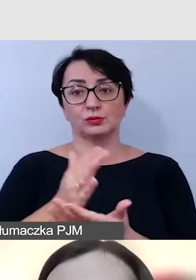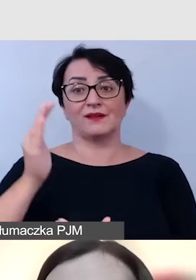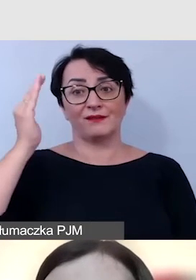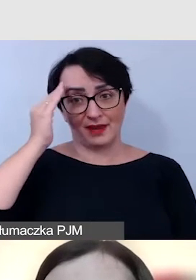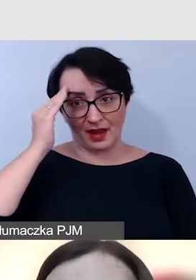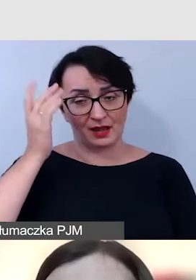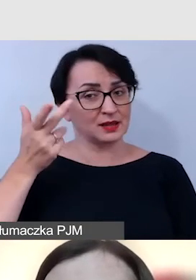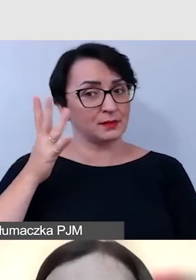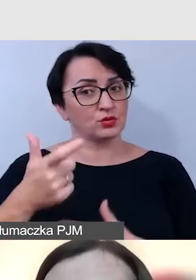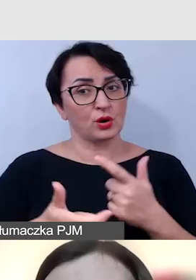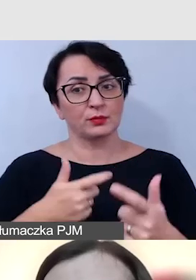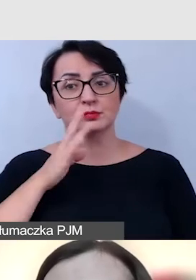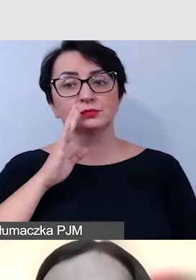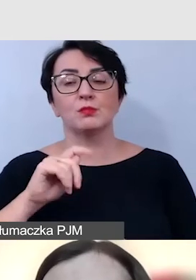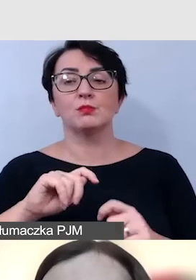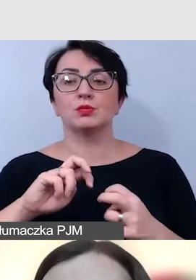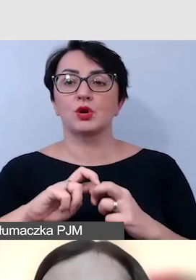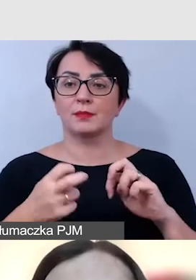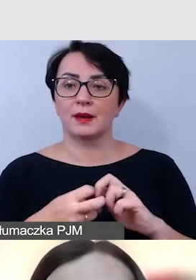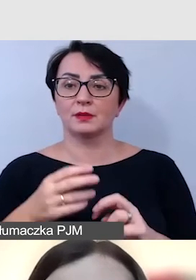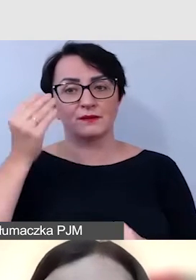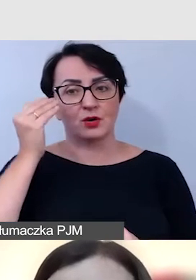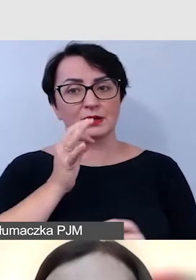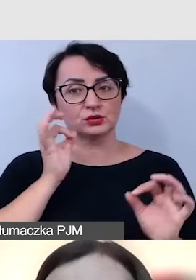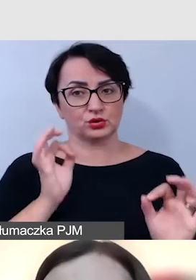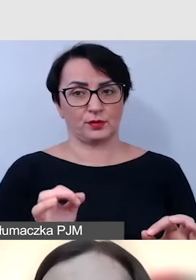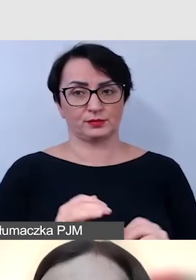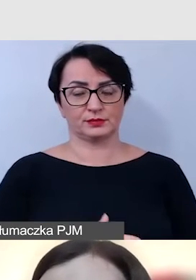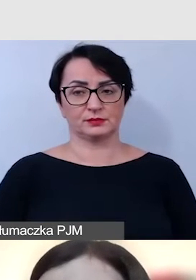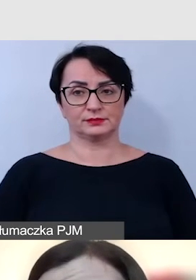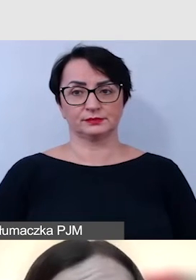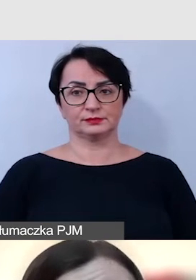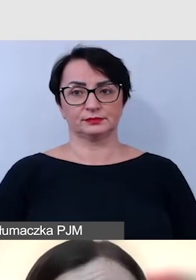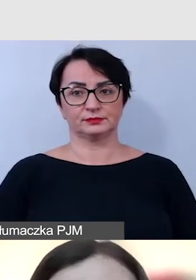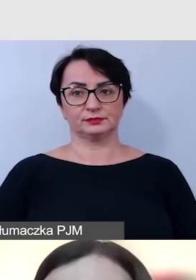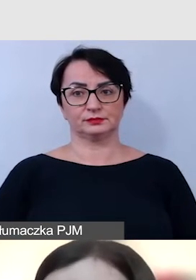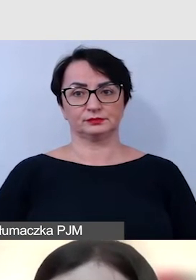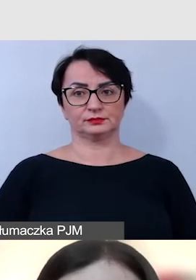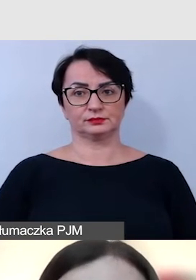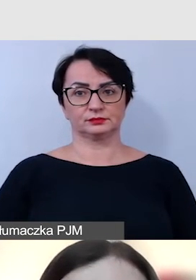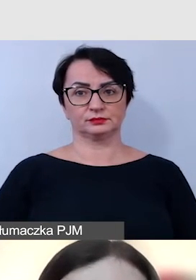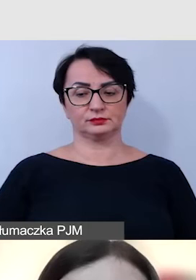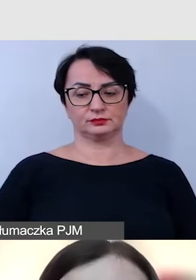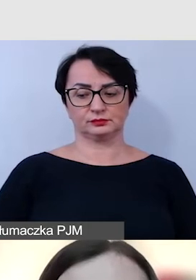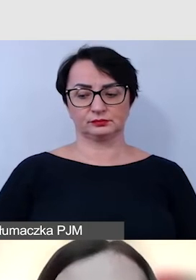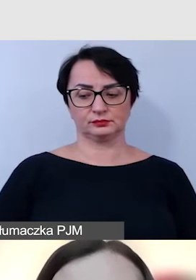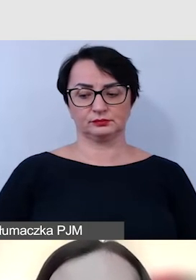czy jest dobrze poinformowana, czy nie sprawi nam kłopotu swoją niewiedzą.